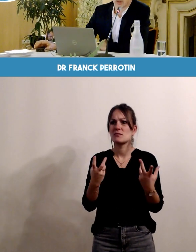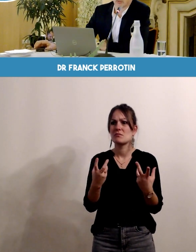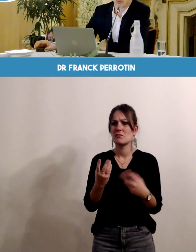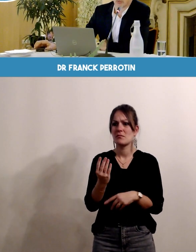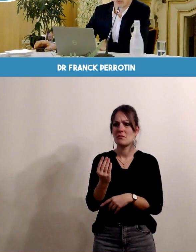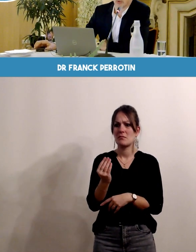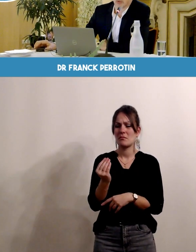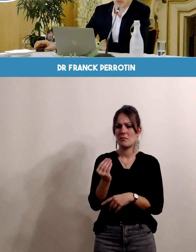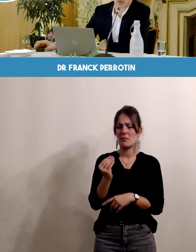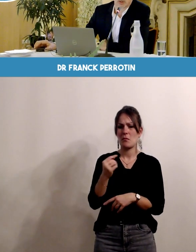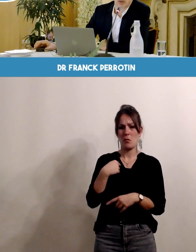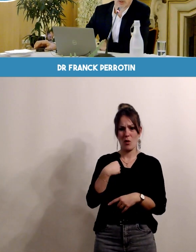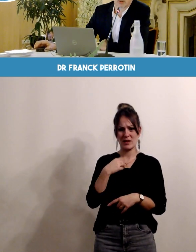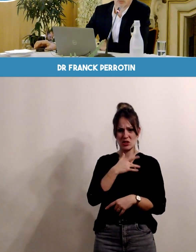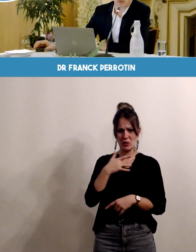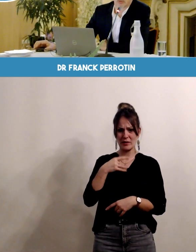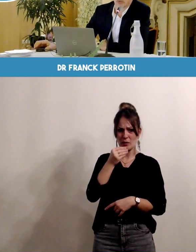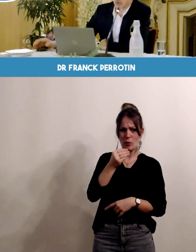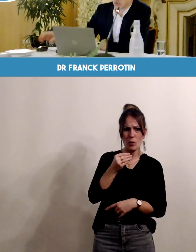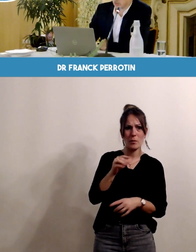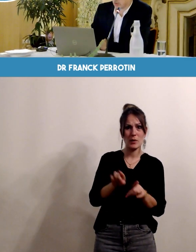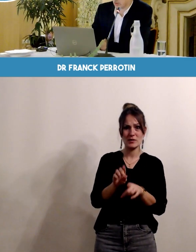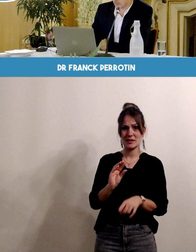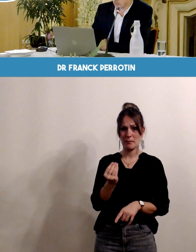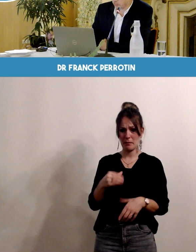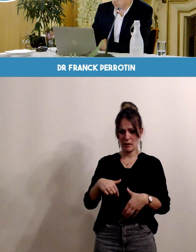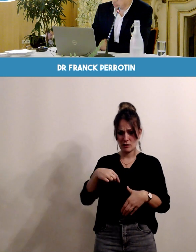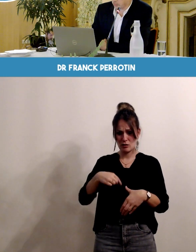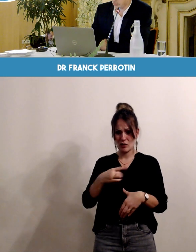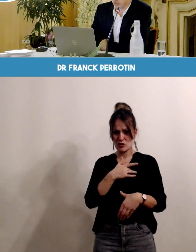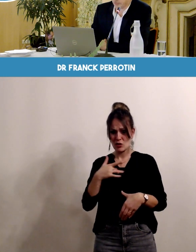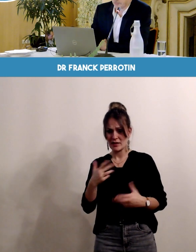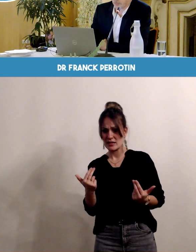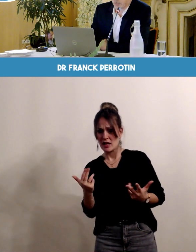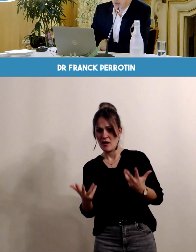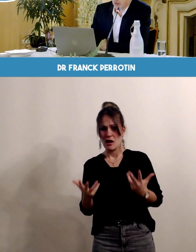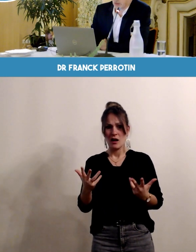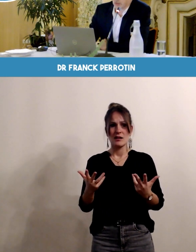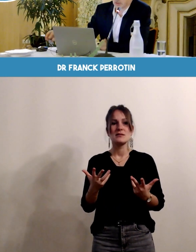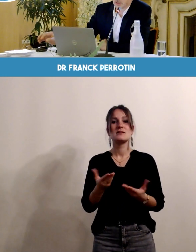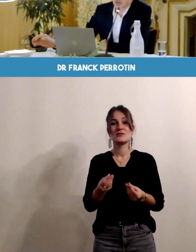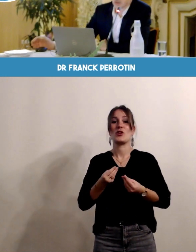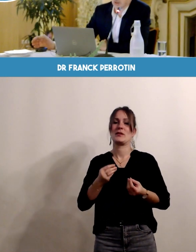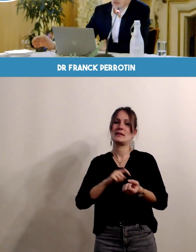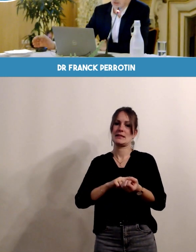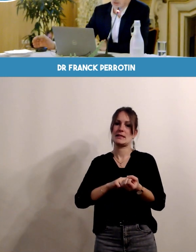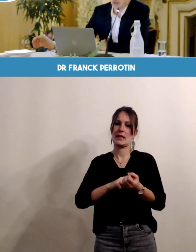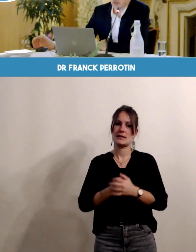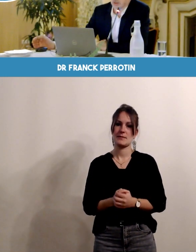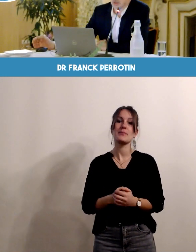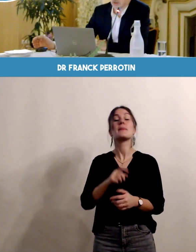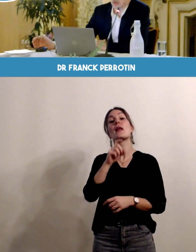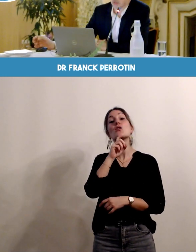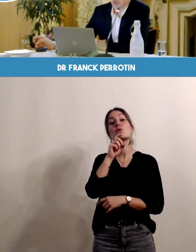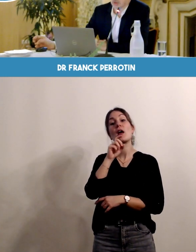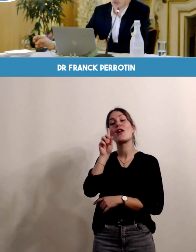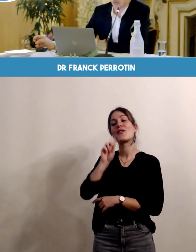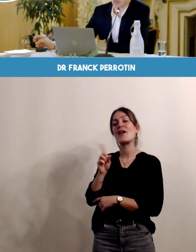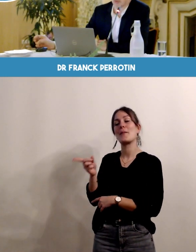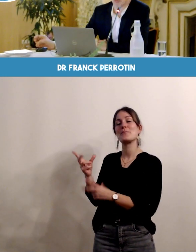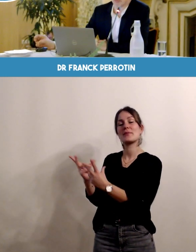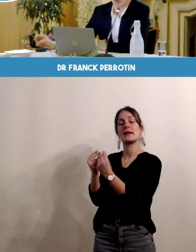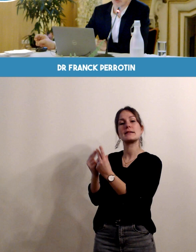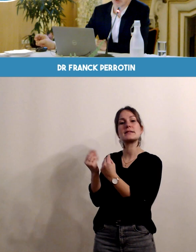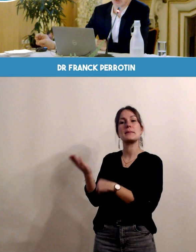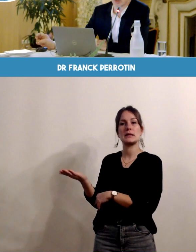santé de la future maman et également la santé du futur enfant. Alors Christine a insisté sur un